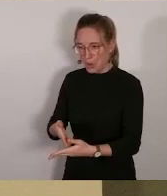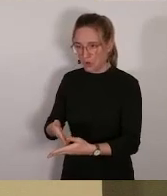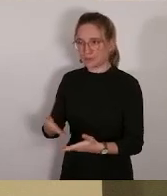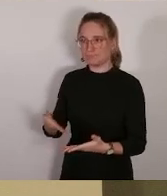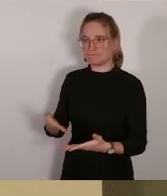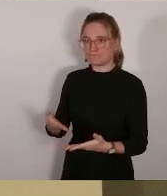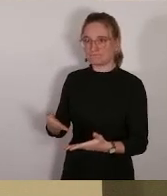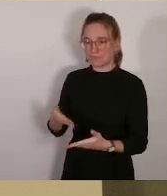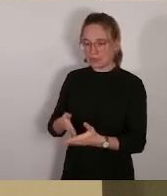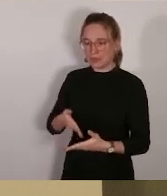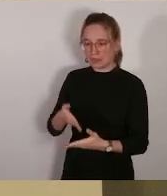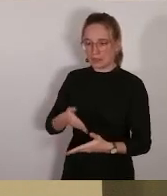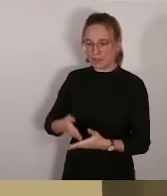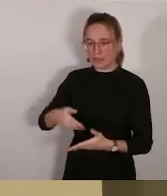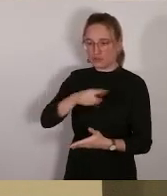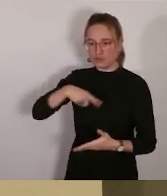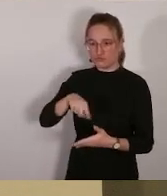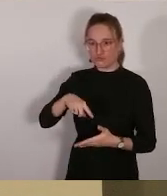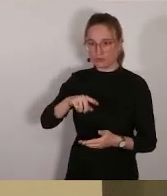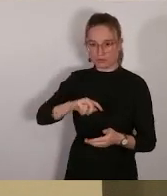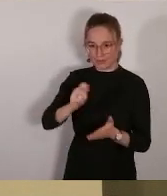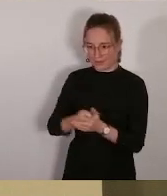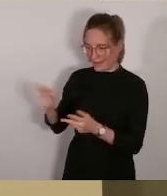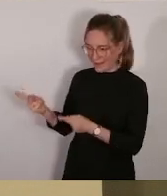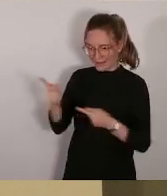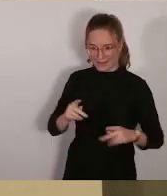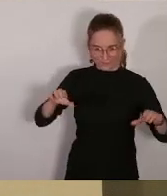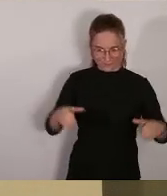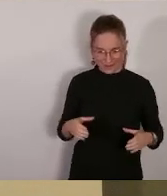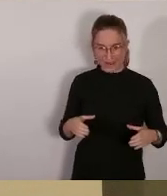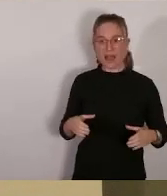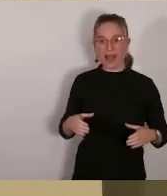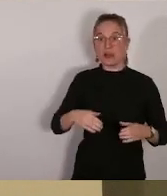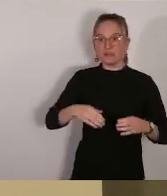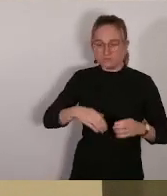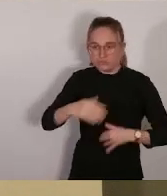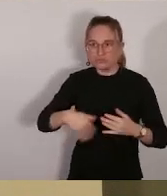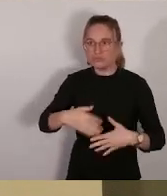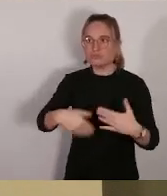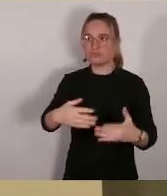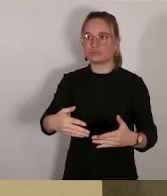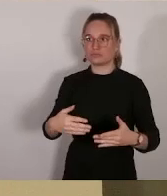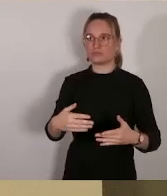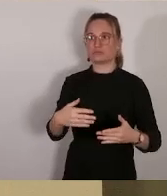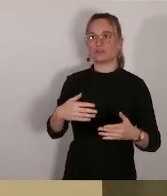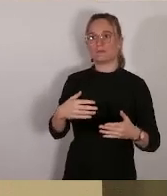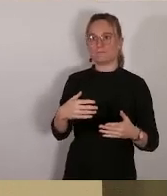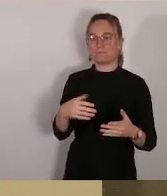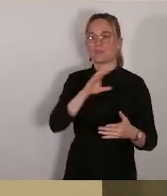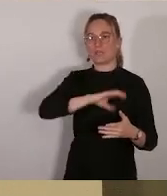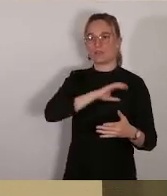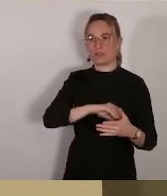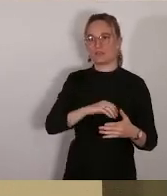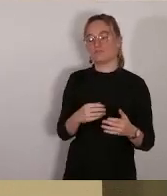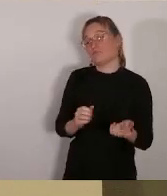en responsabilité et c'est l'un des premiers projets du plan école et de la vague 1 du plan école.